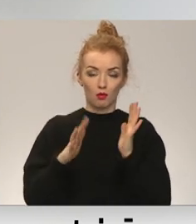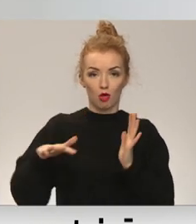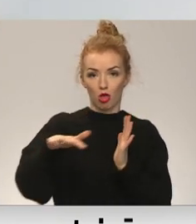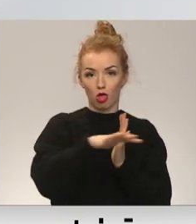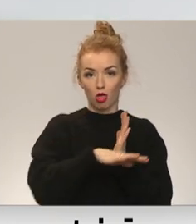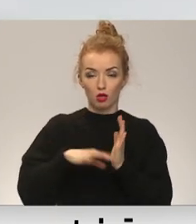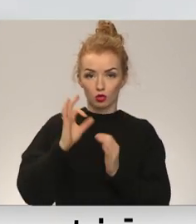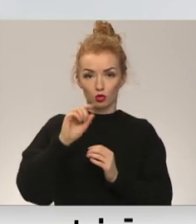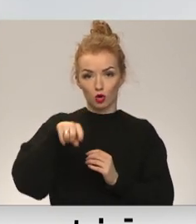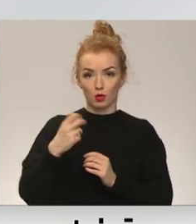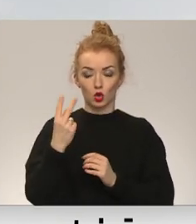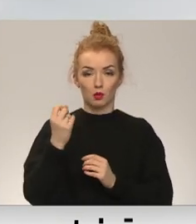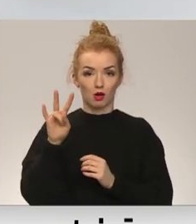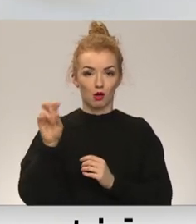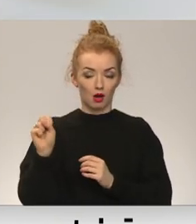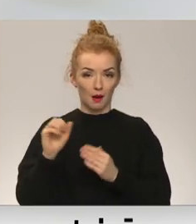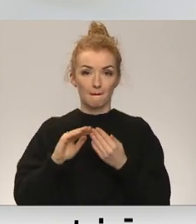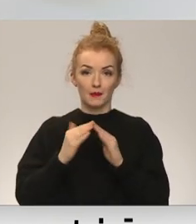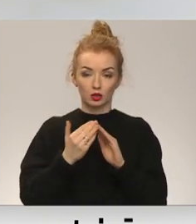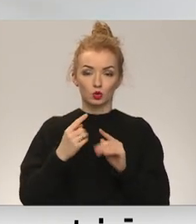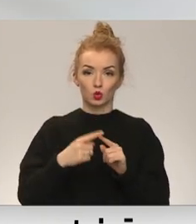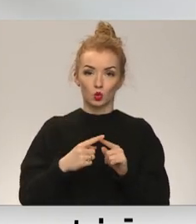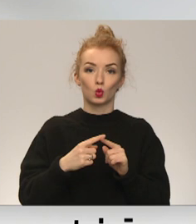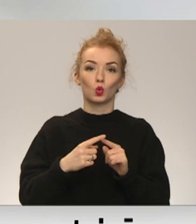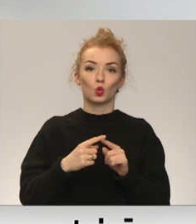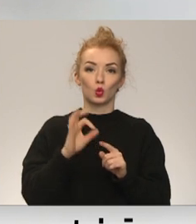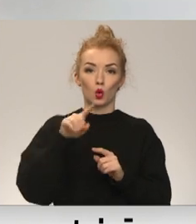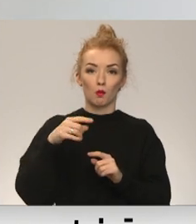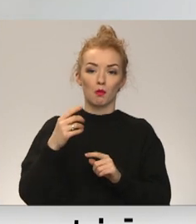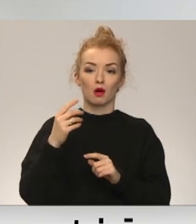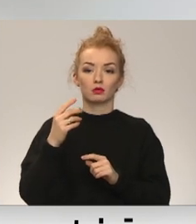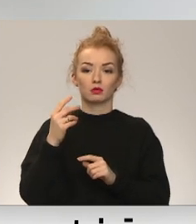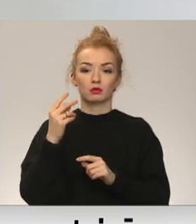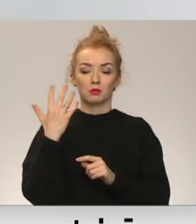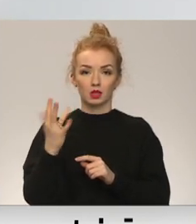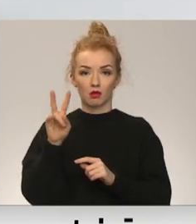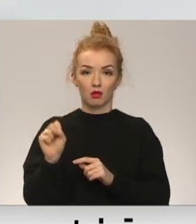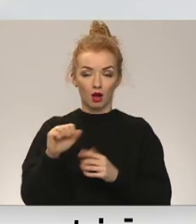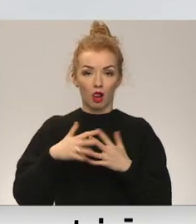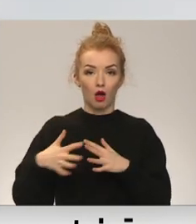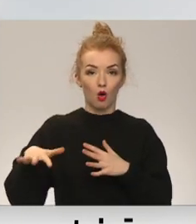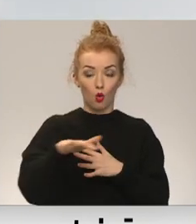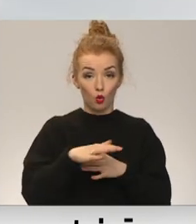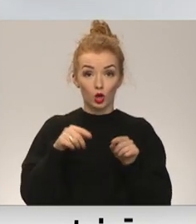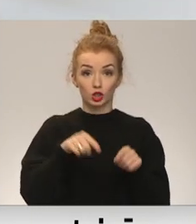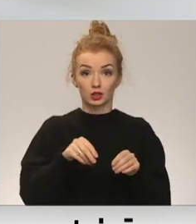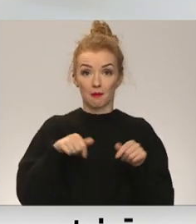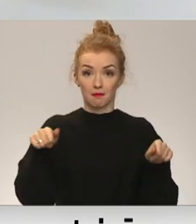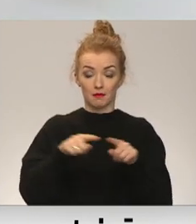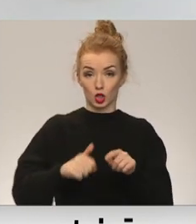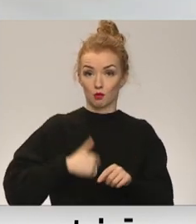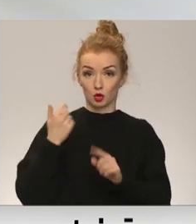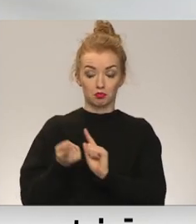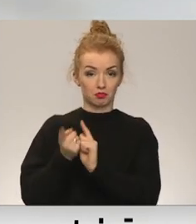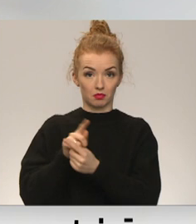pārsnieku 0,12 hektārus pilsētās un 0,5 hektārus laukos. Šīm zemes gabalam ir mainījies īpašnieks, un īpašnieks